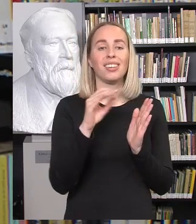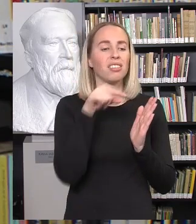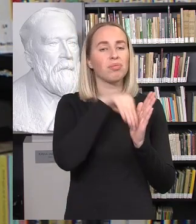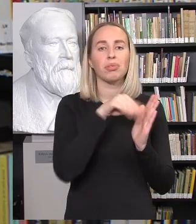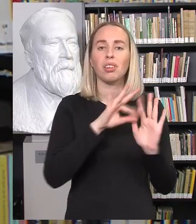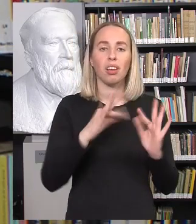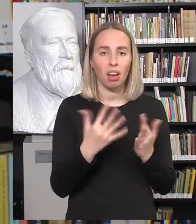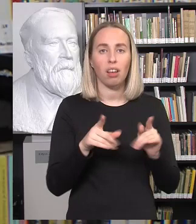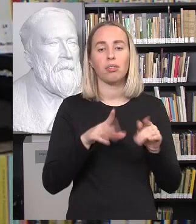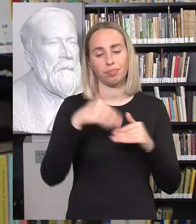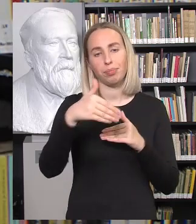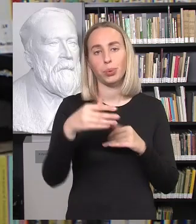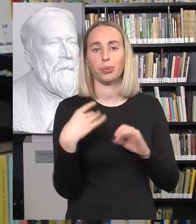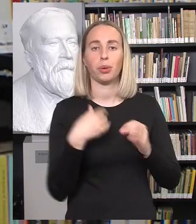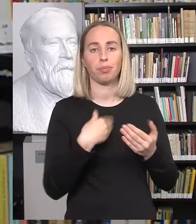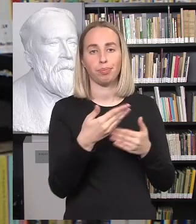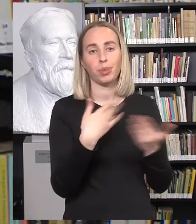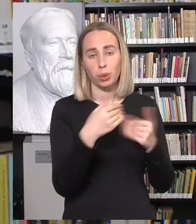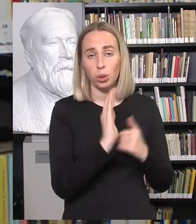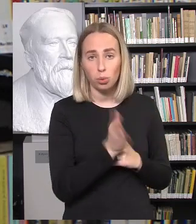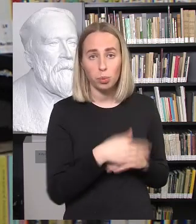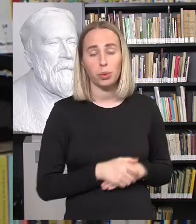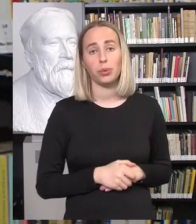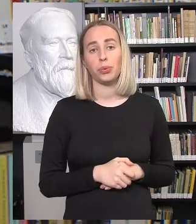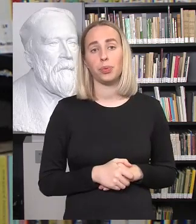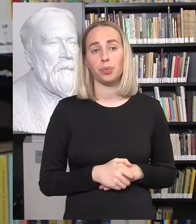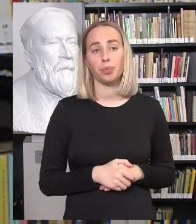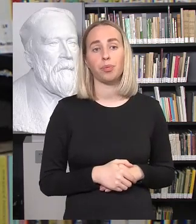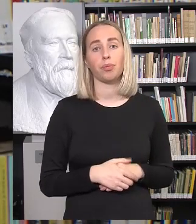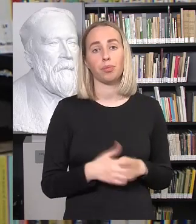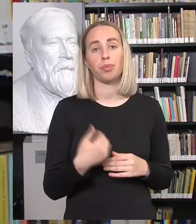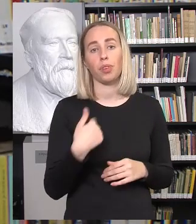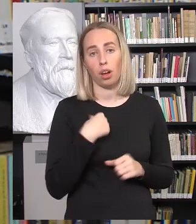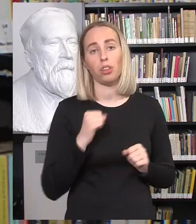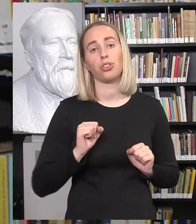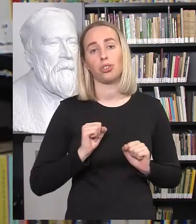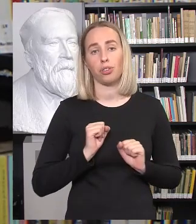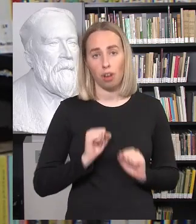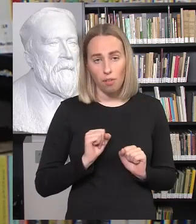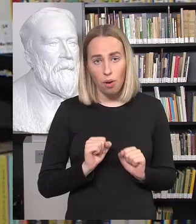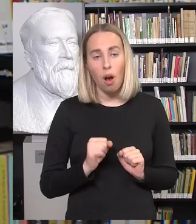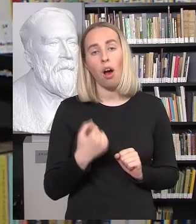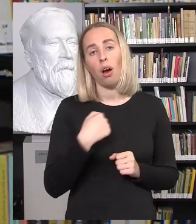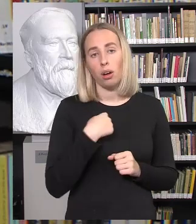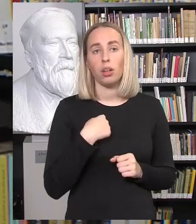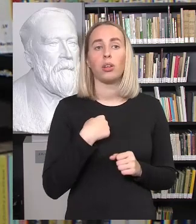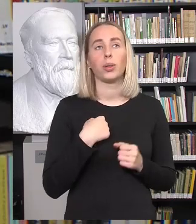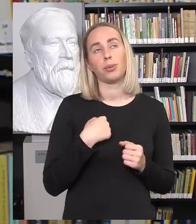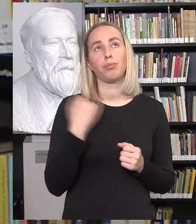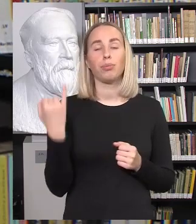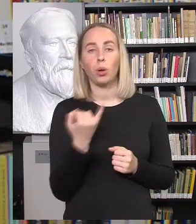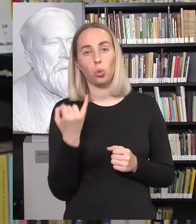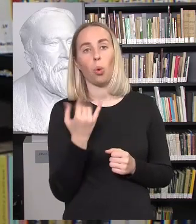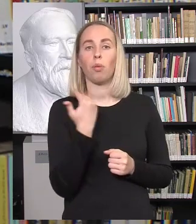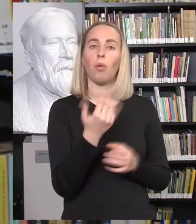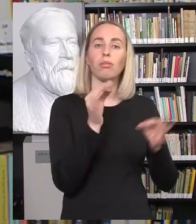tiek padiskutuosime į Jugoje, o dabar vis tiek man kaip advokatoj labai rūpi šiek tiek legalizmas, šiek